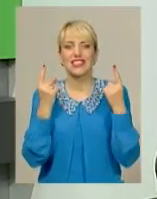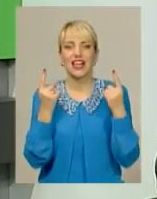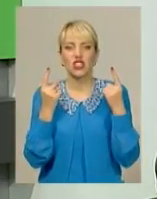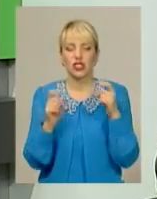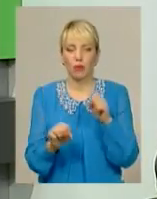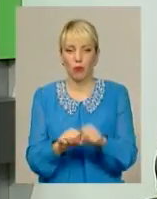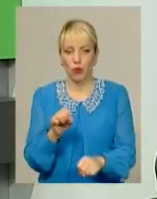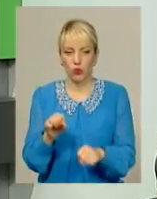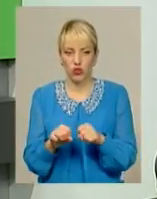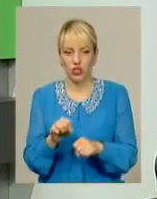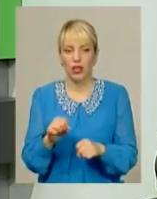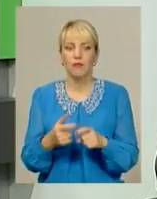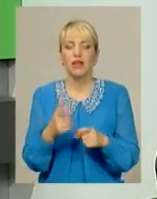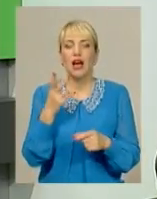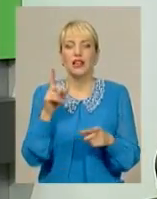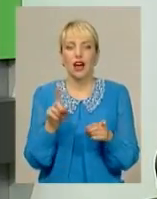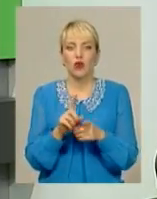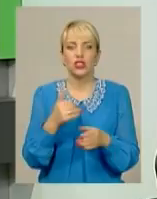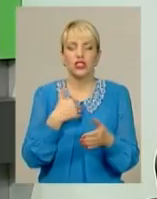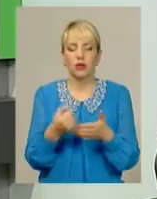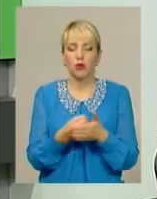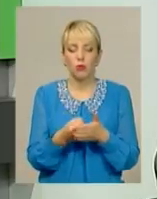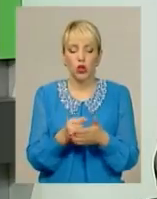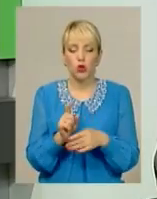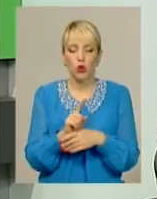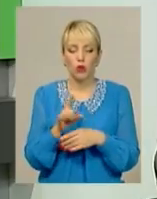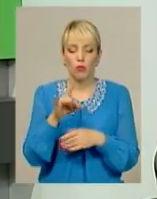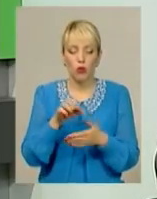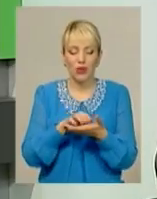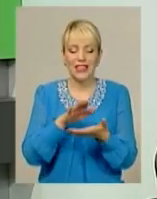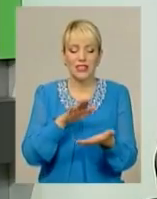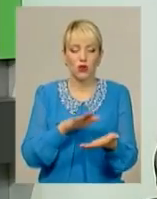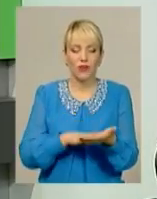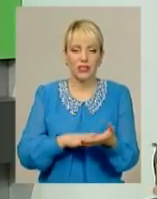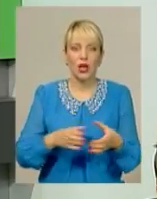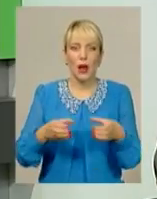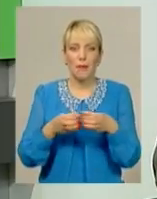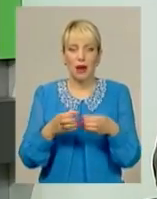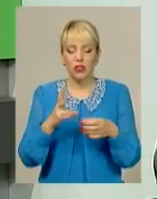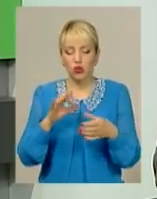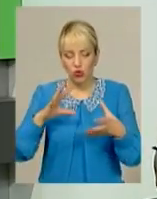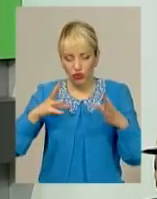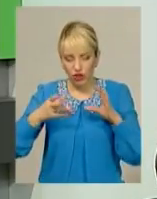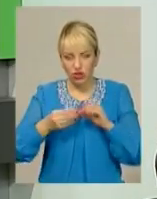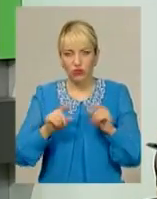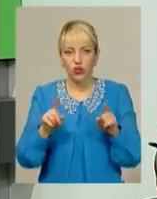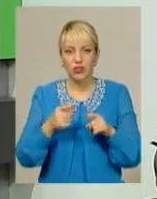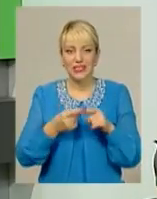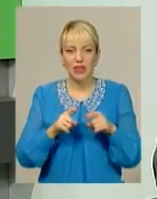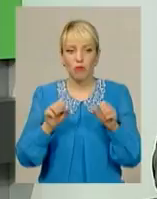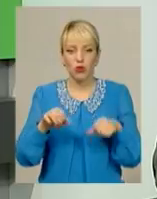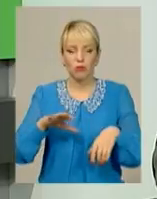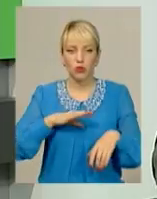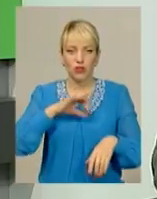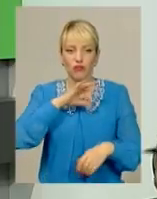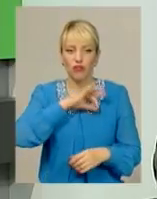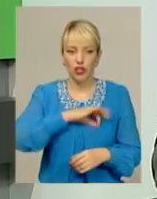Активісти ще хотіли пролобіювати норму про скасування реєстрації партії, але потім дійшли висновкою, що це може бути використано